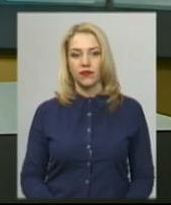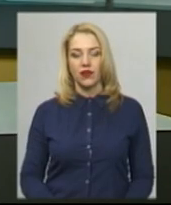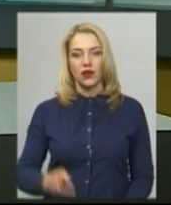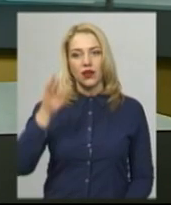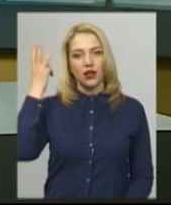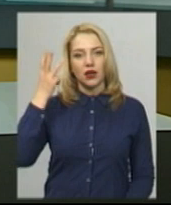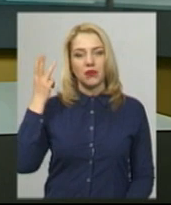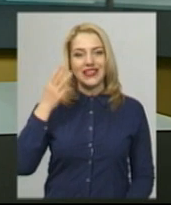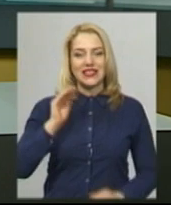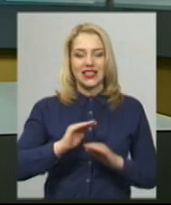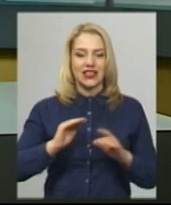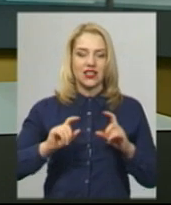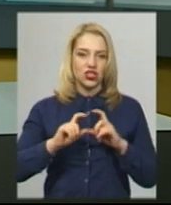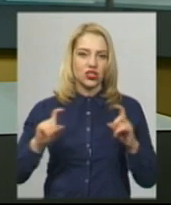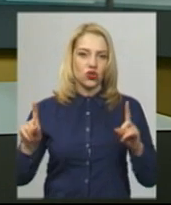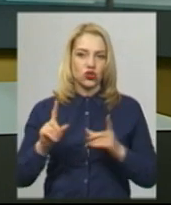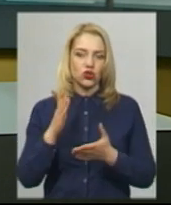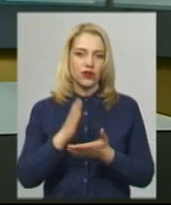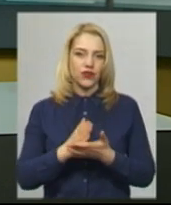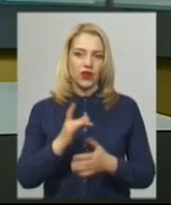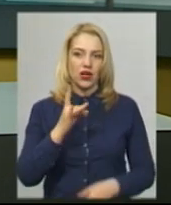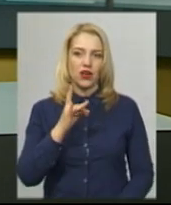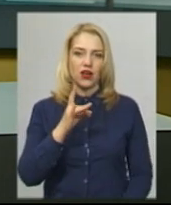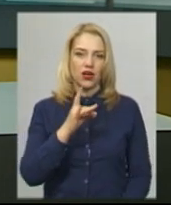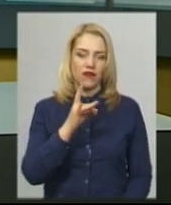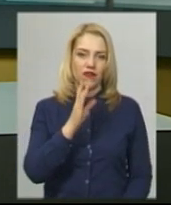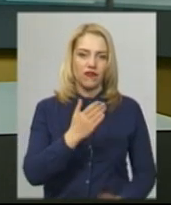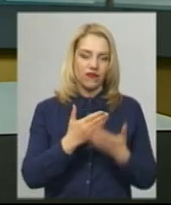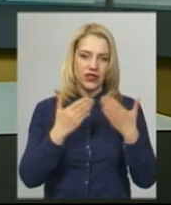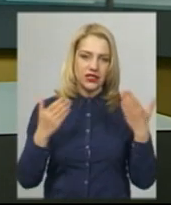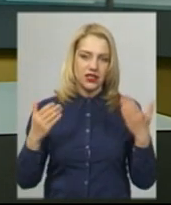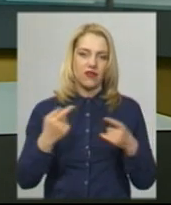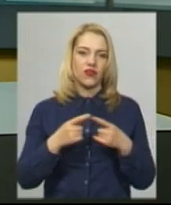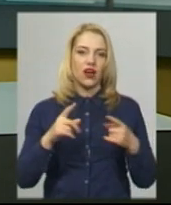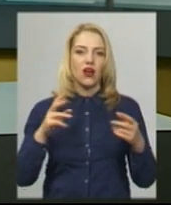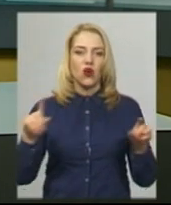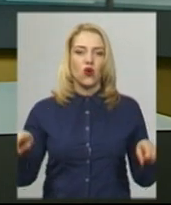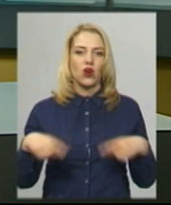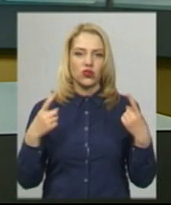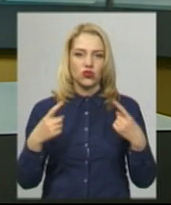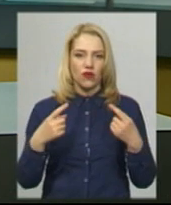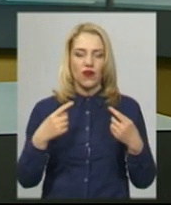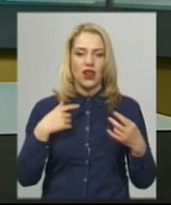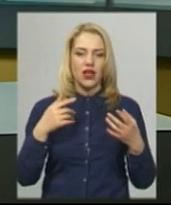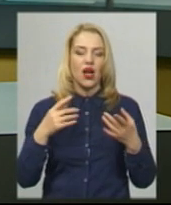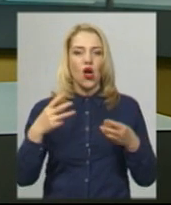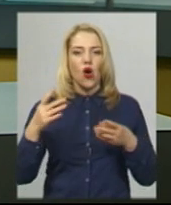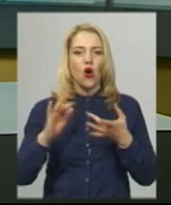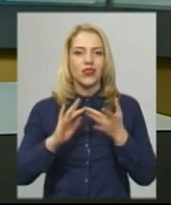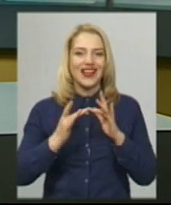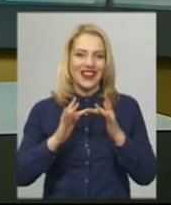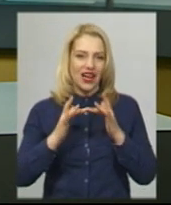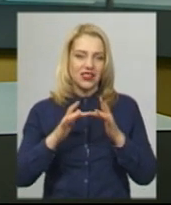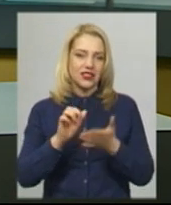Хмельницький дитячий садочок, що розташовується у мікрорайоні «Виставка», організували онлайн-заняття. Стартували вони тут з квітня.